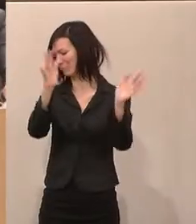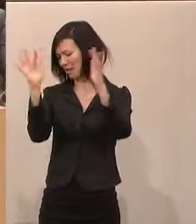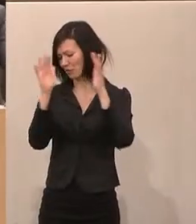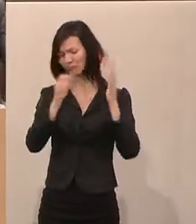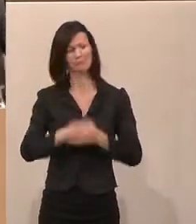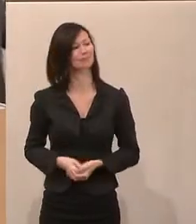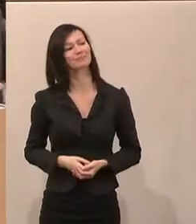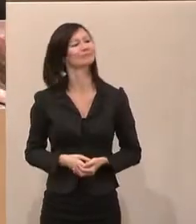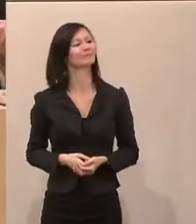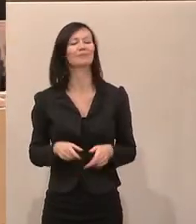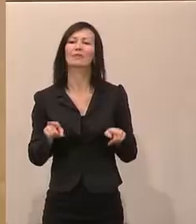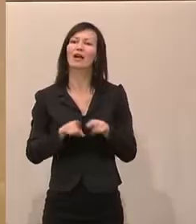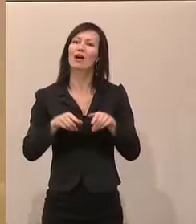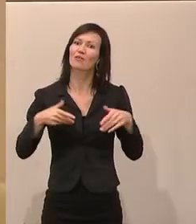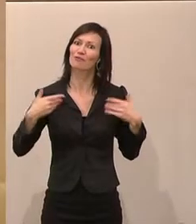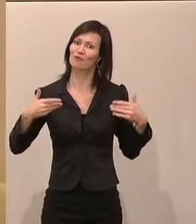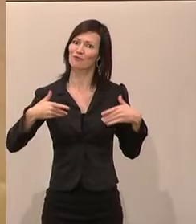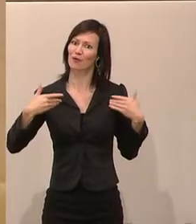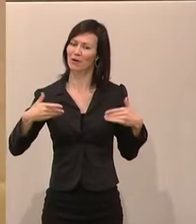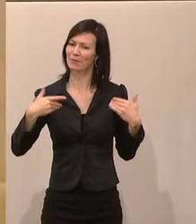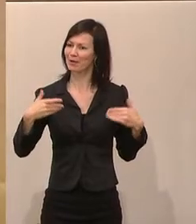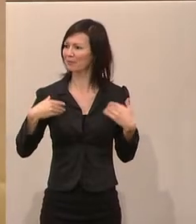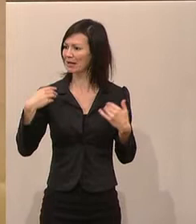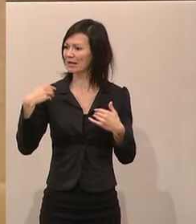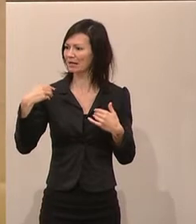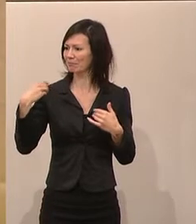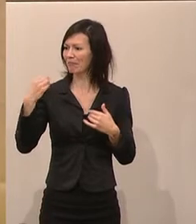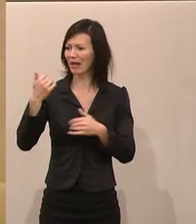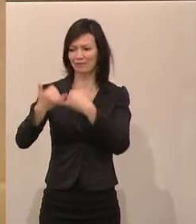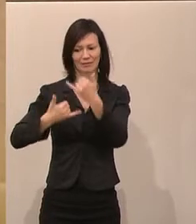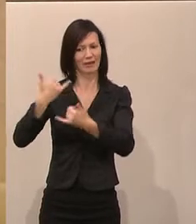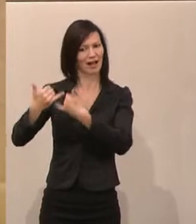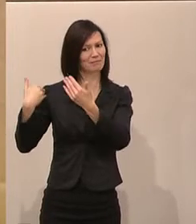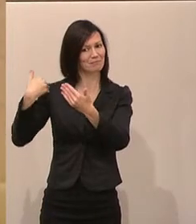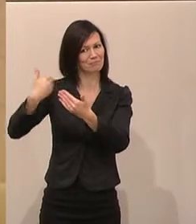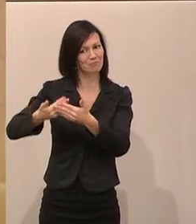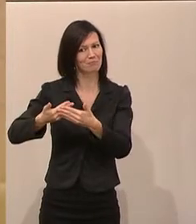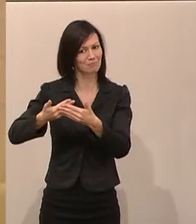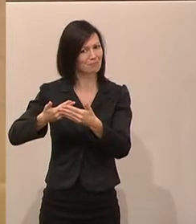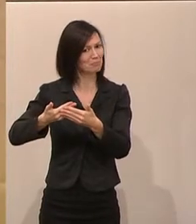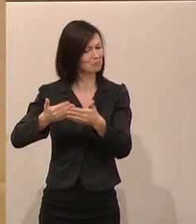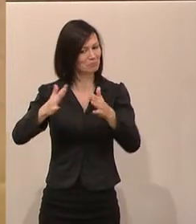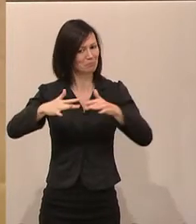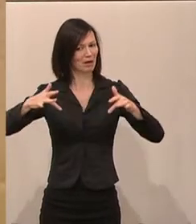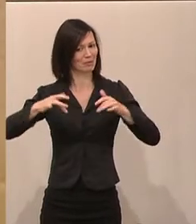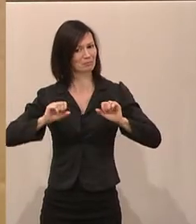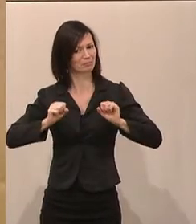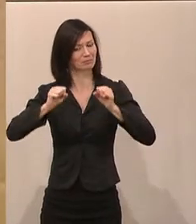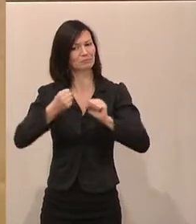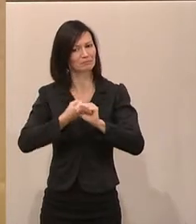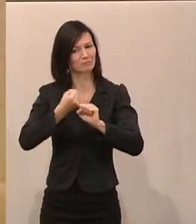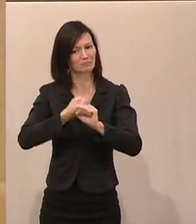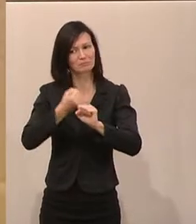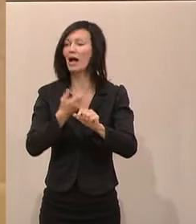Es freut mich auch, dass mein Wirken im letzten Jahr hier im Parlament im Bereich Klimaschutz, heute bei den